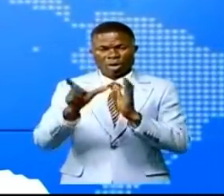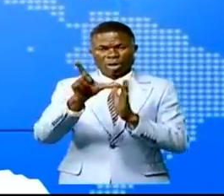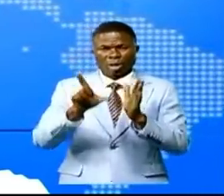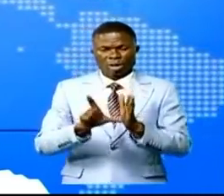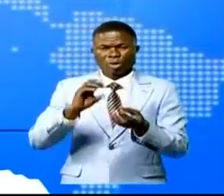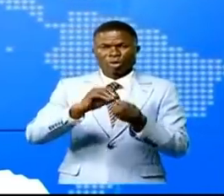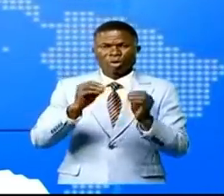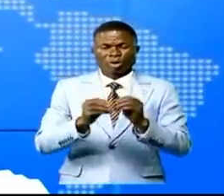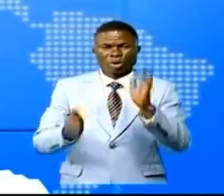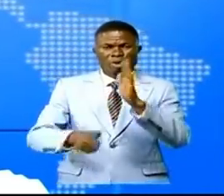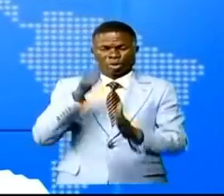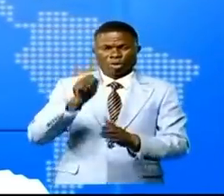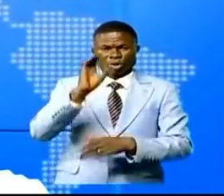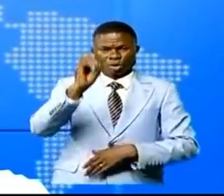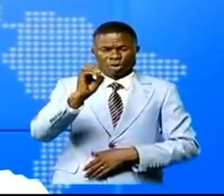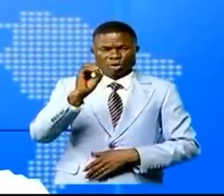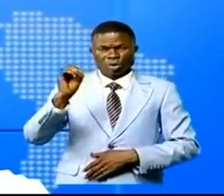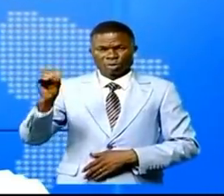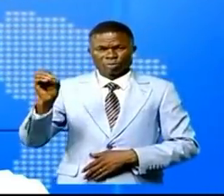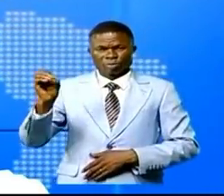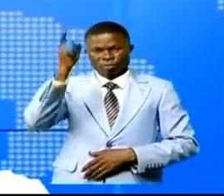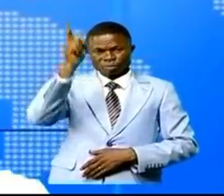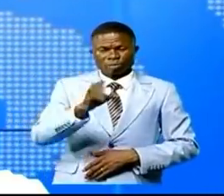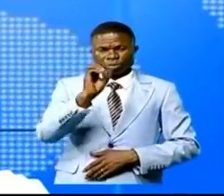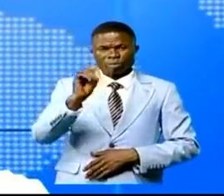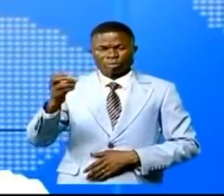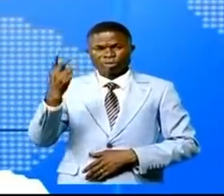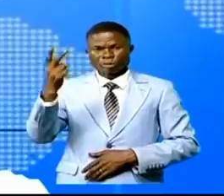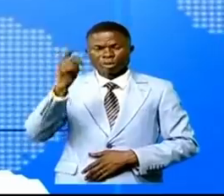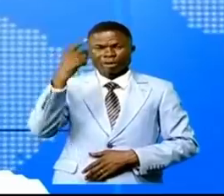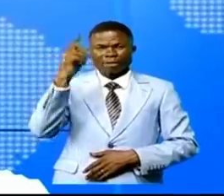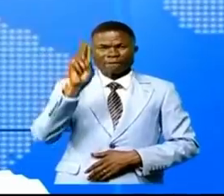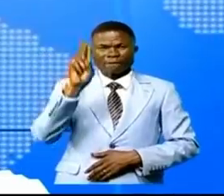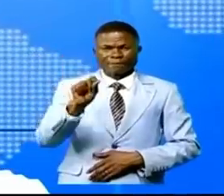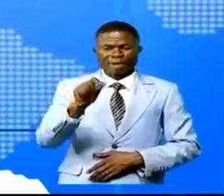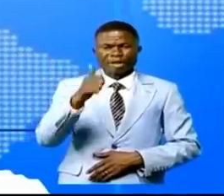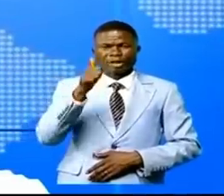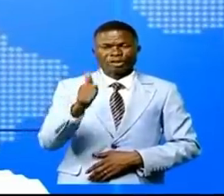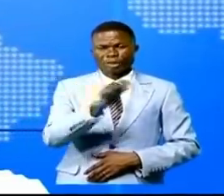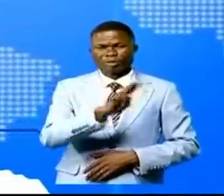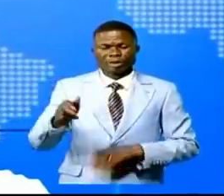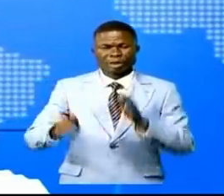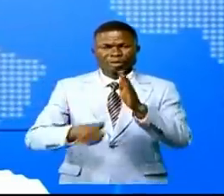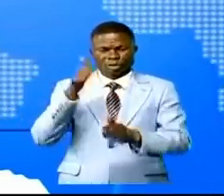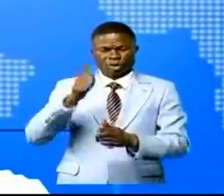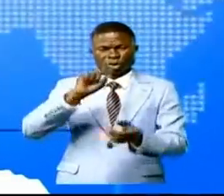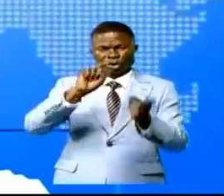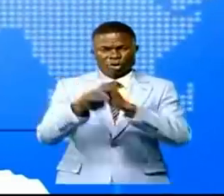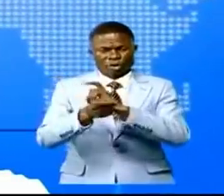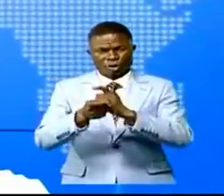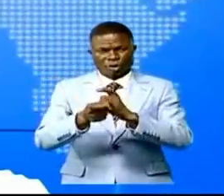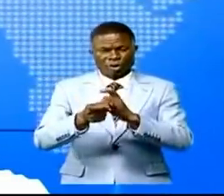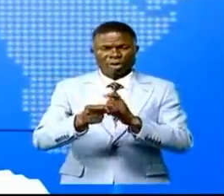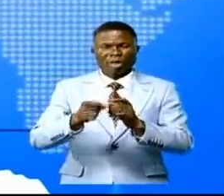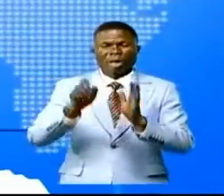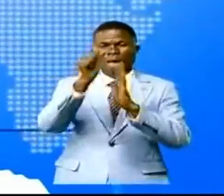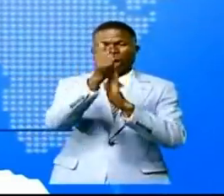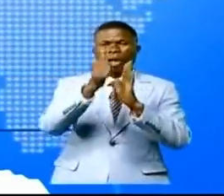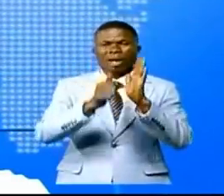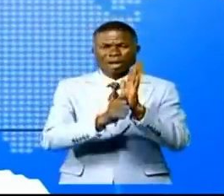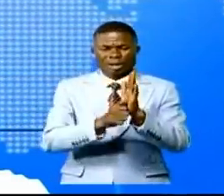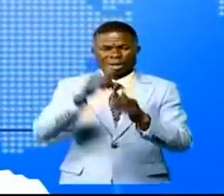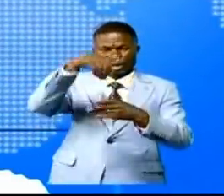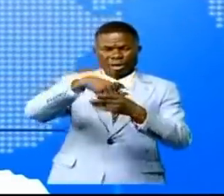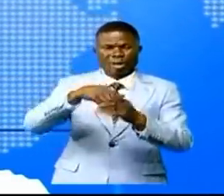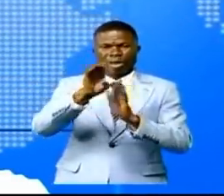11-00-002 du 20 janvier 2011, portant révision de certains articles de la